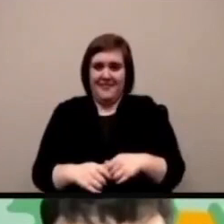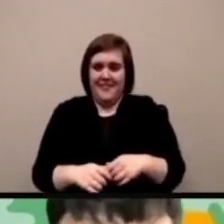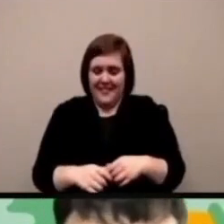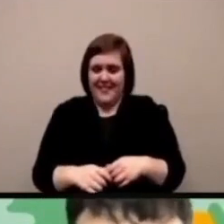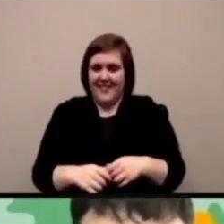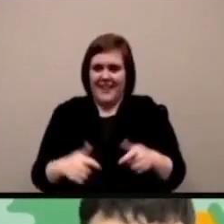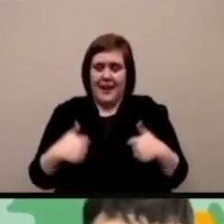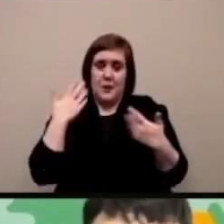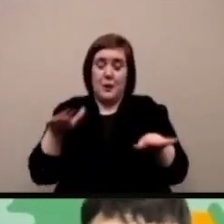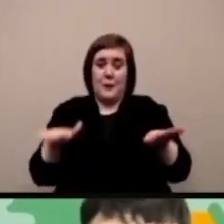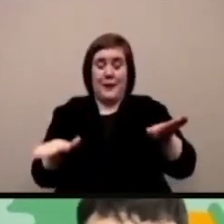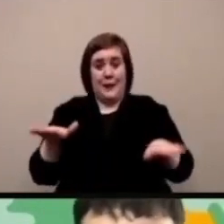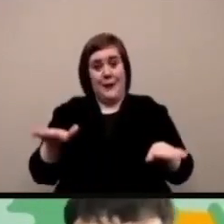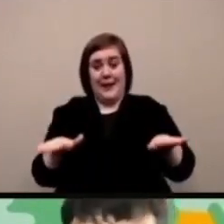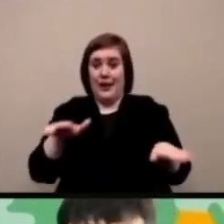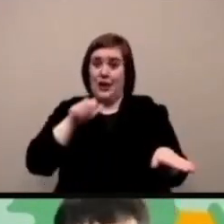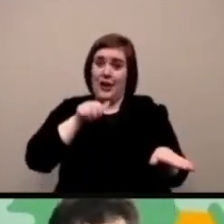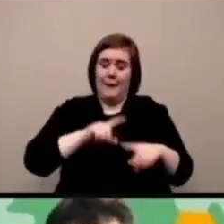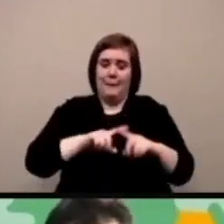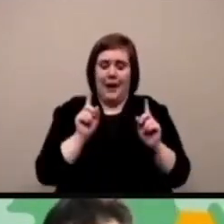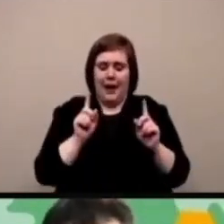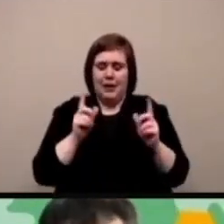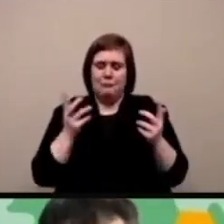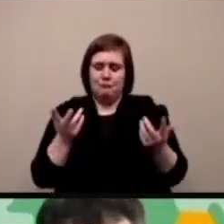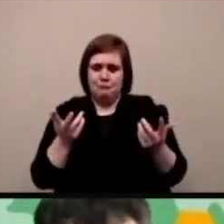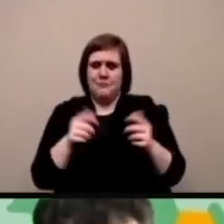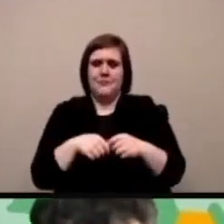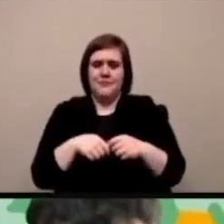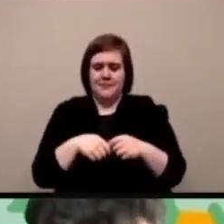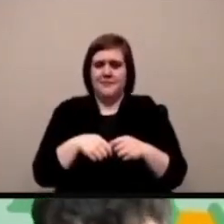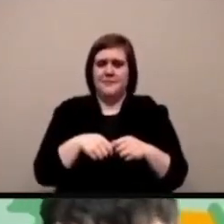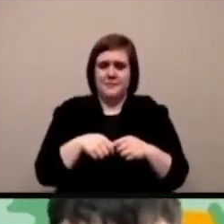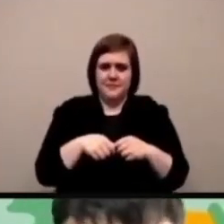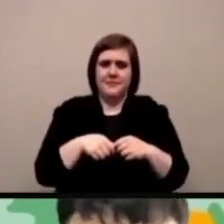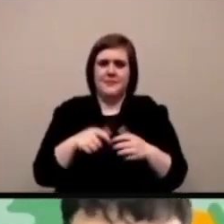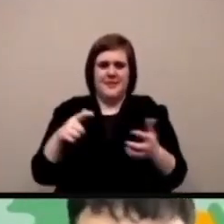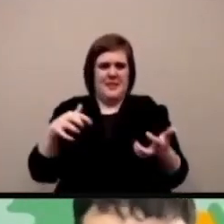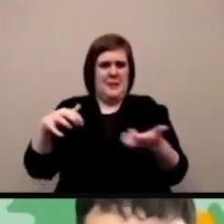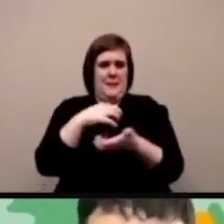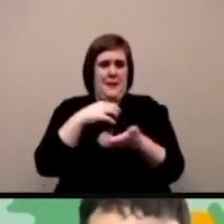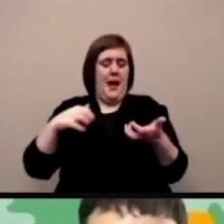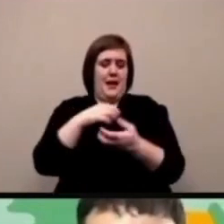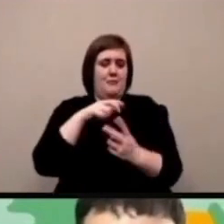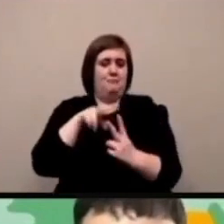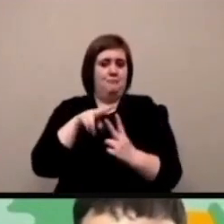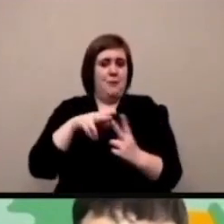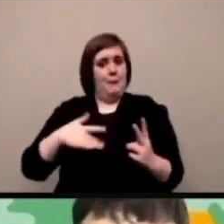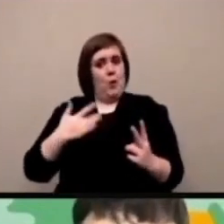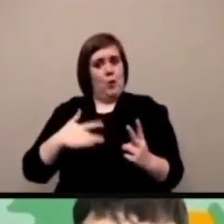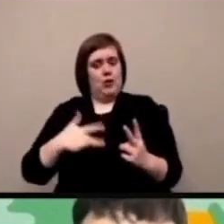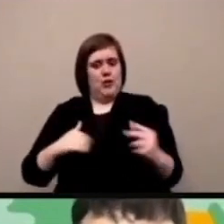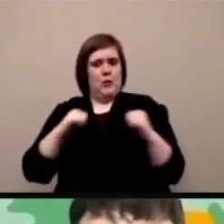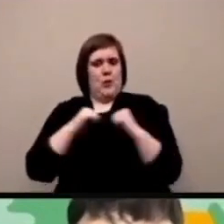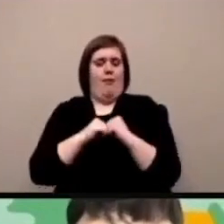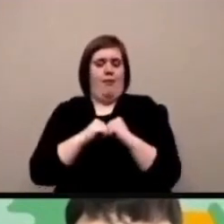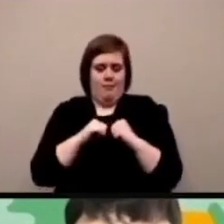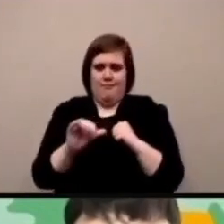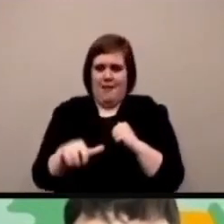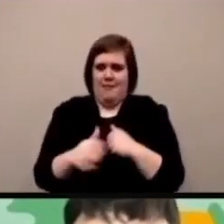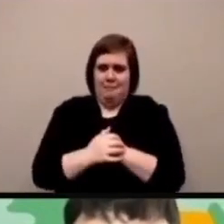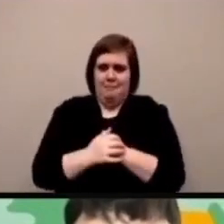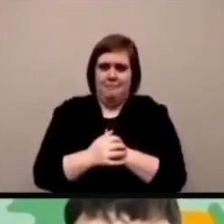questo mi piace è molto realista complimenti non so se vedo che sto